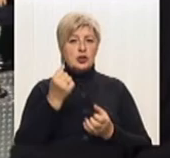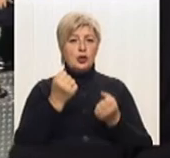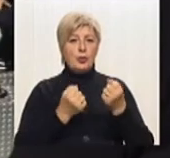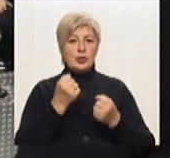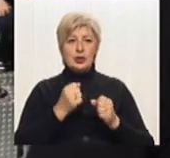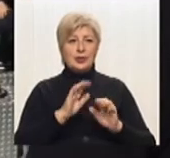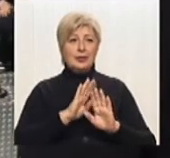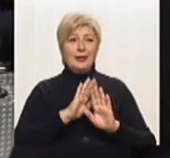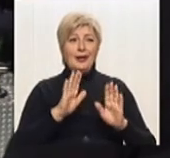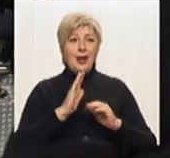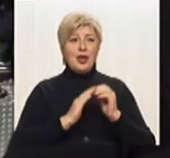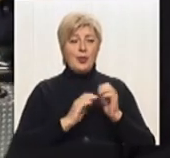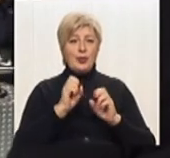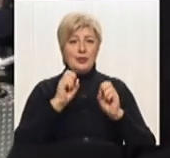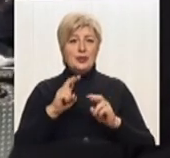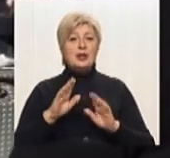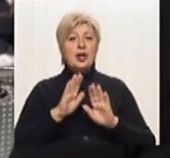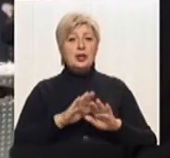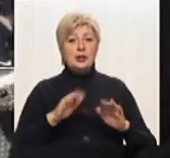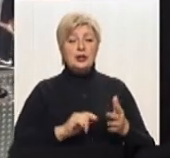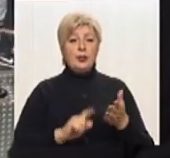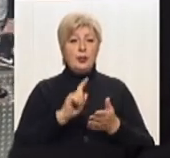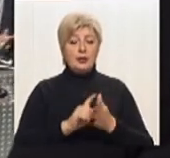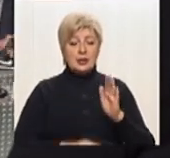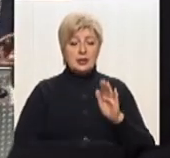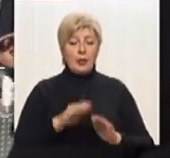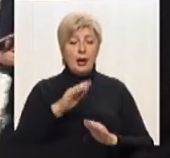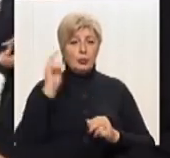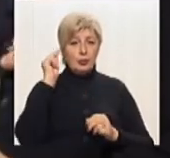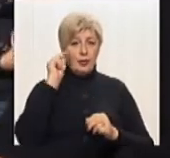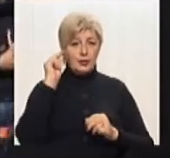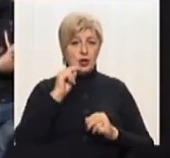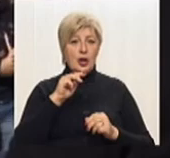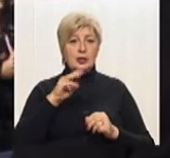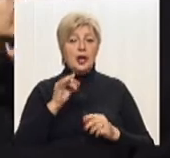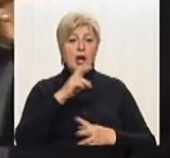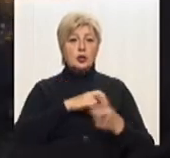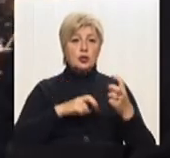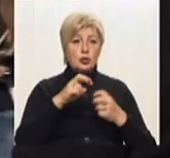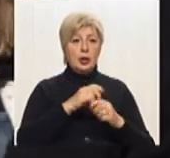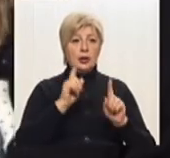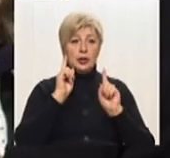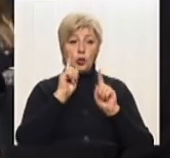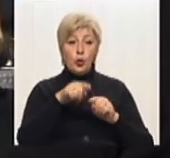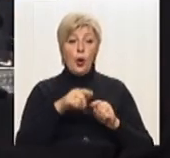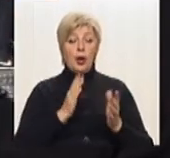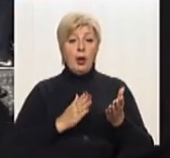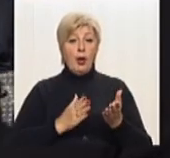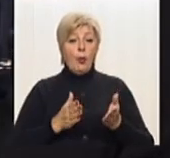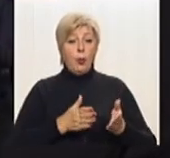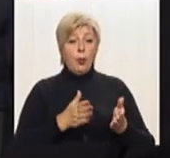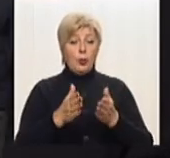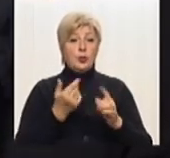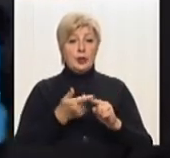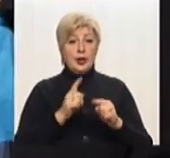Діта хідла повинні з малку вивчати, шукати той путь, в якому вони зможуть